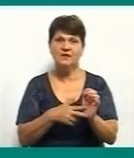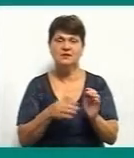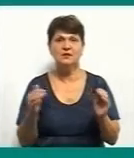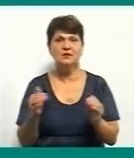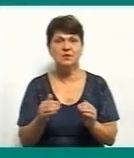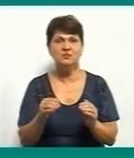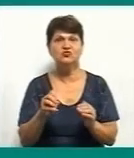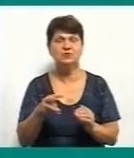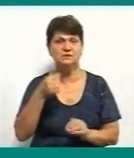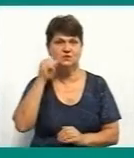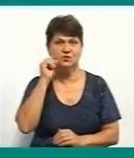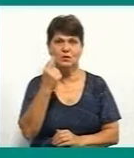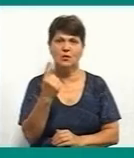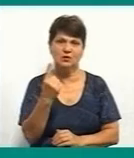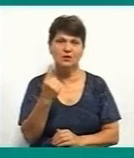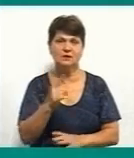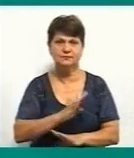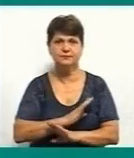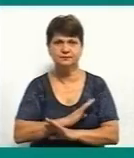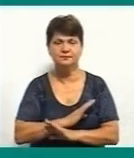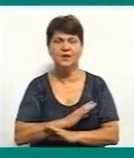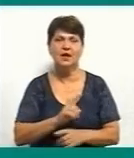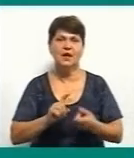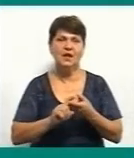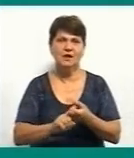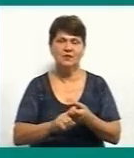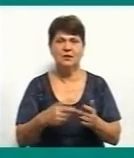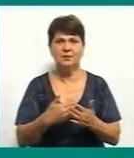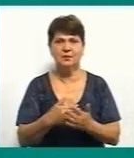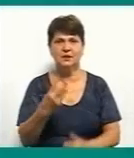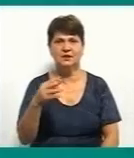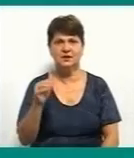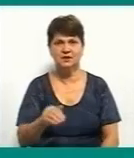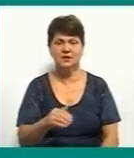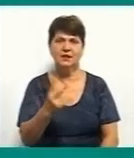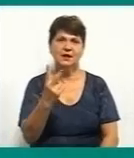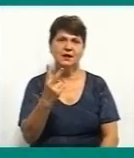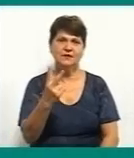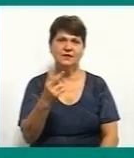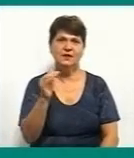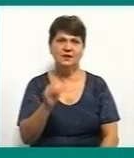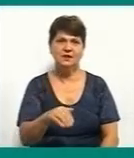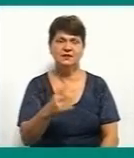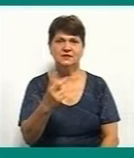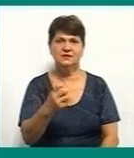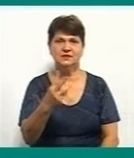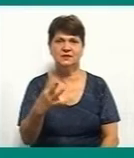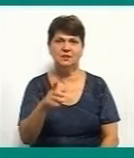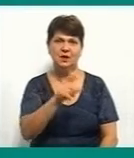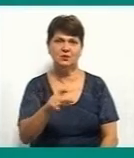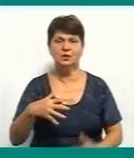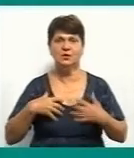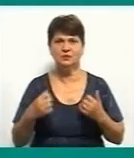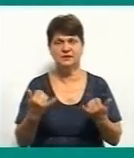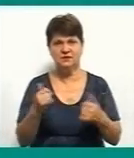Один летальний випадок. Загальна кількість інфікованих – близько трьох тисяч. 2235 людей одужали. Нині